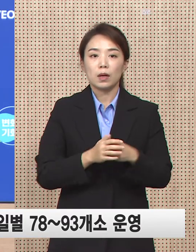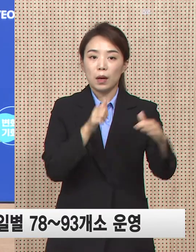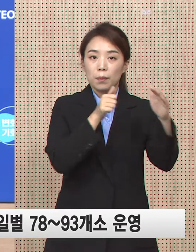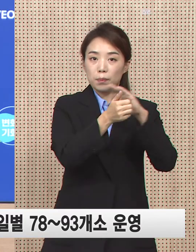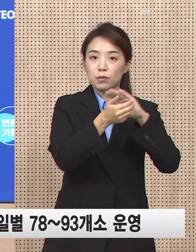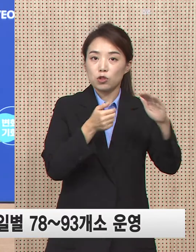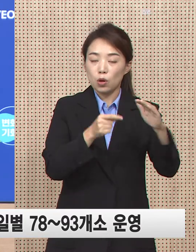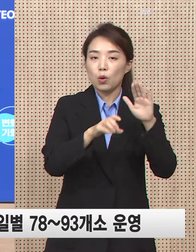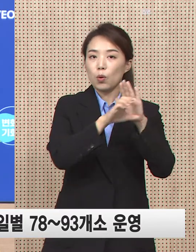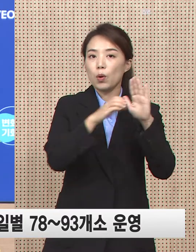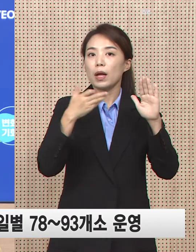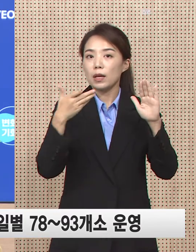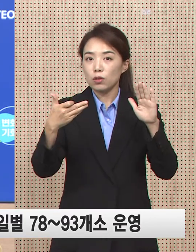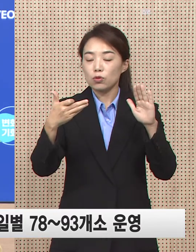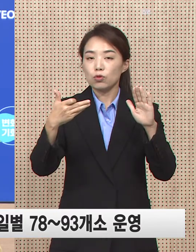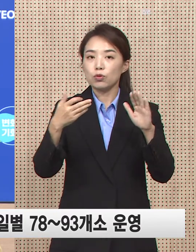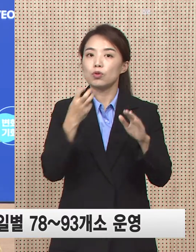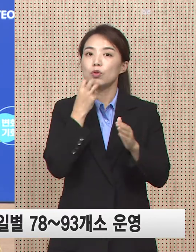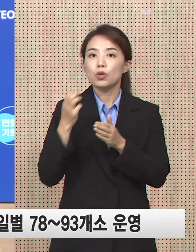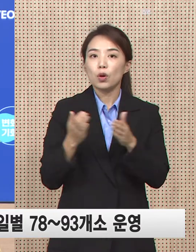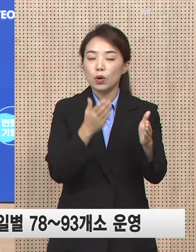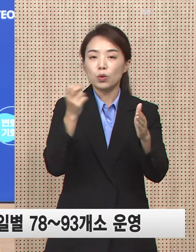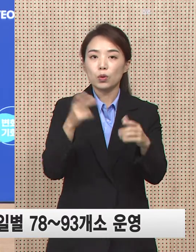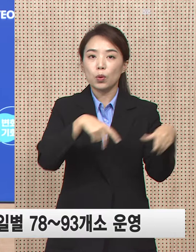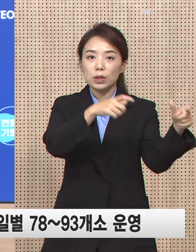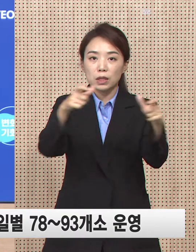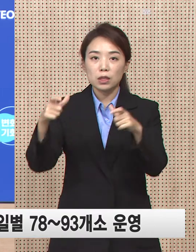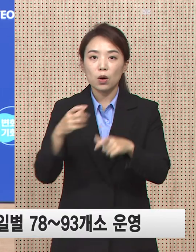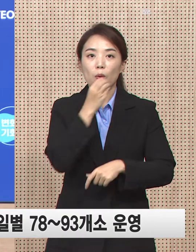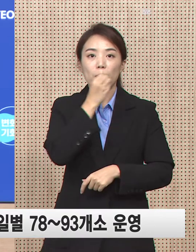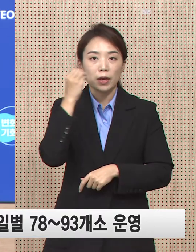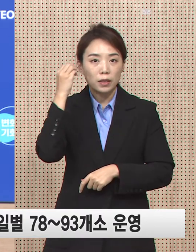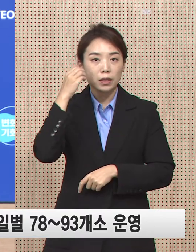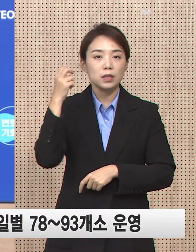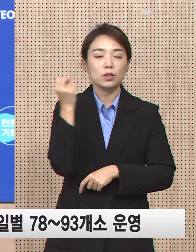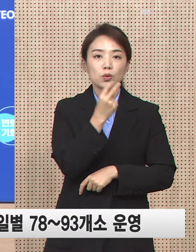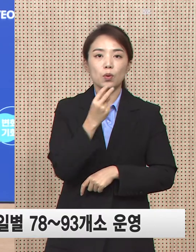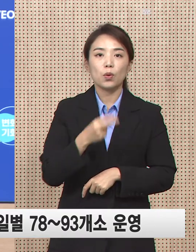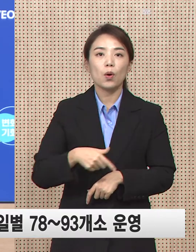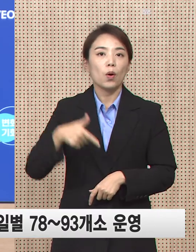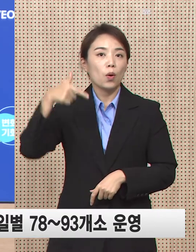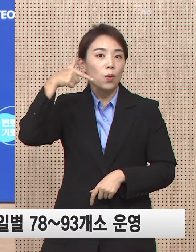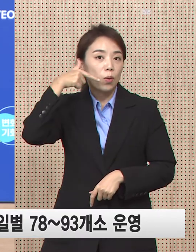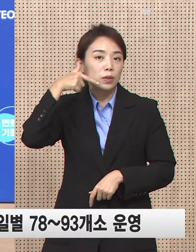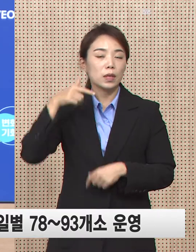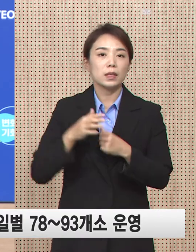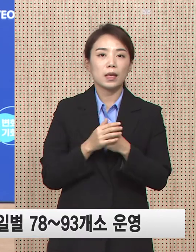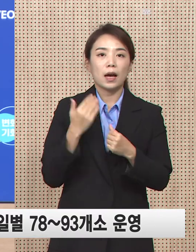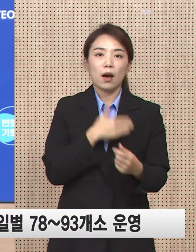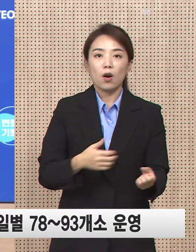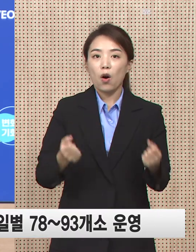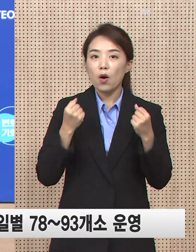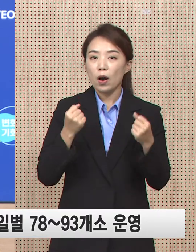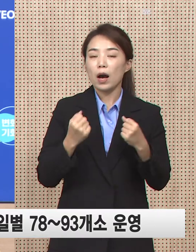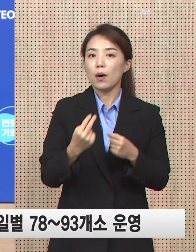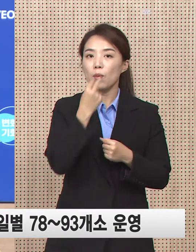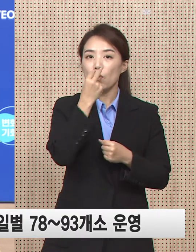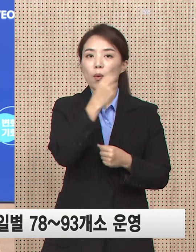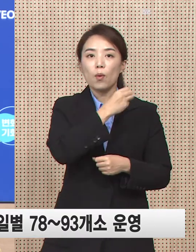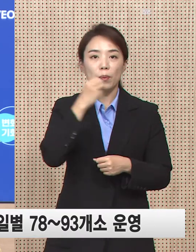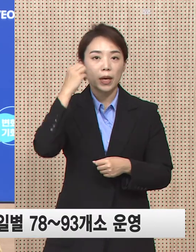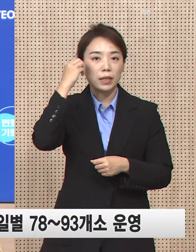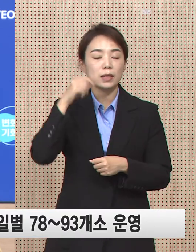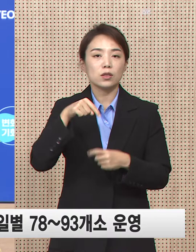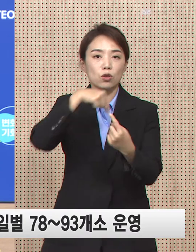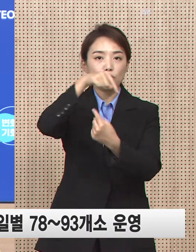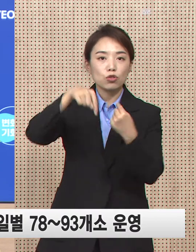코로나19 및 경기도 및 시군 홈페이지, 그리고 경기도 콜센터, 그리고 건강보험심사평가원 홈페이지 등을 통해서